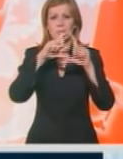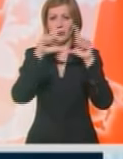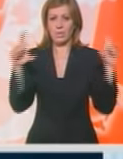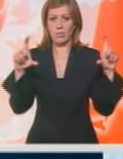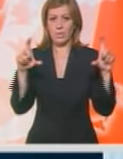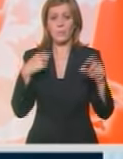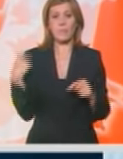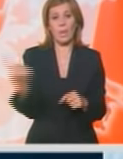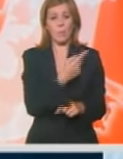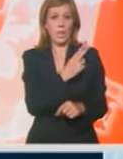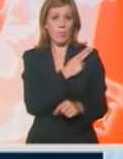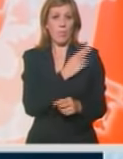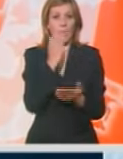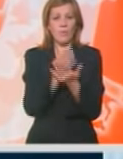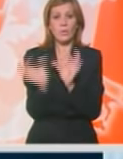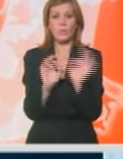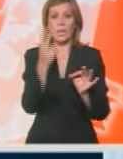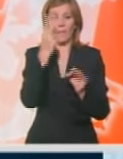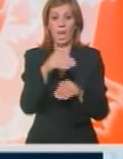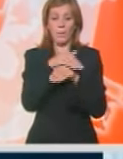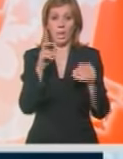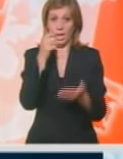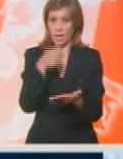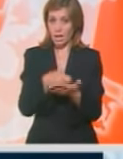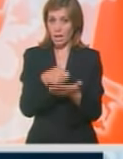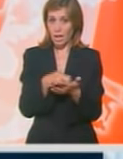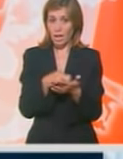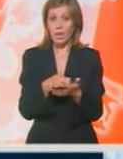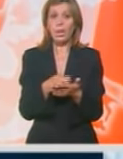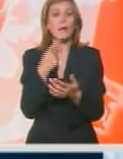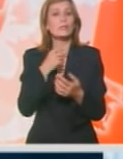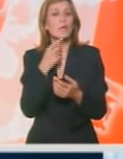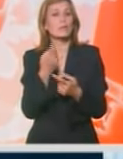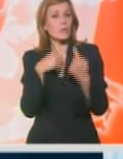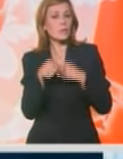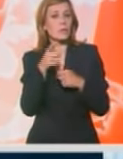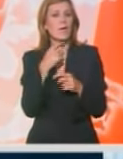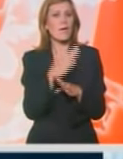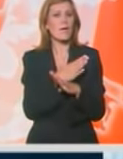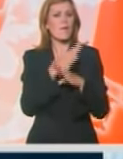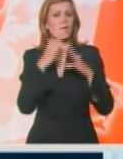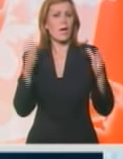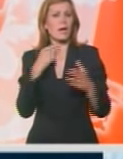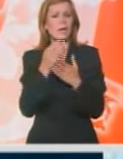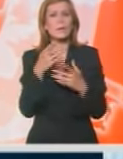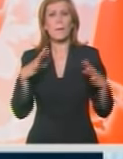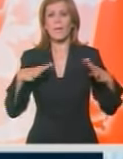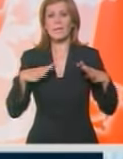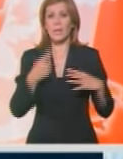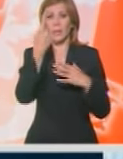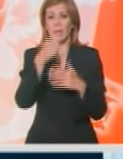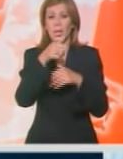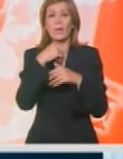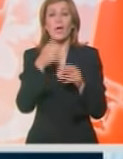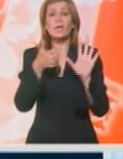Mi imamo već obezbedjene 2 milijarde dinara, međutim to je na ogromnu masu penzionera od 1 milijon 600